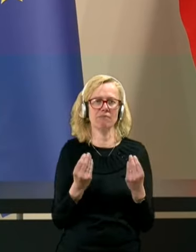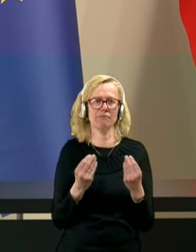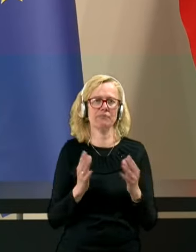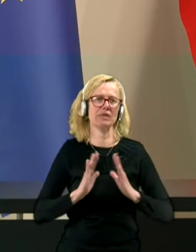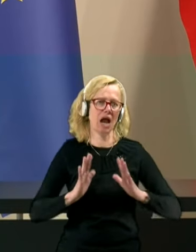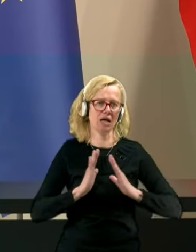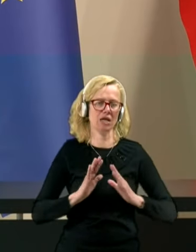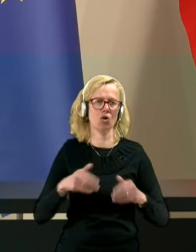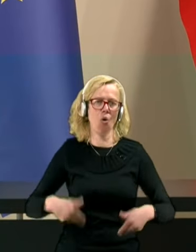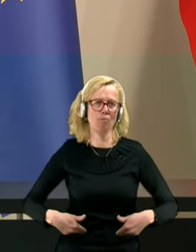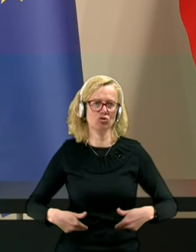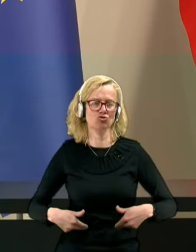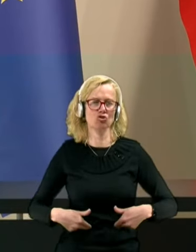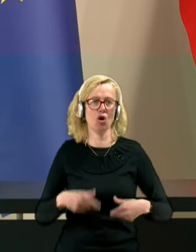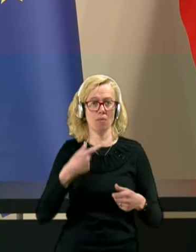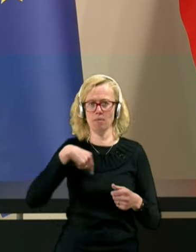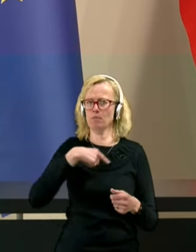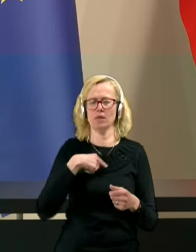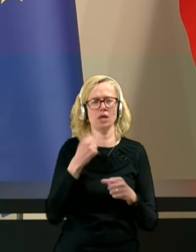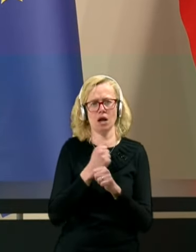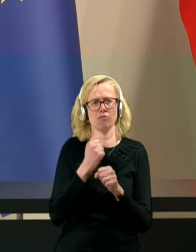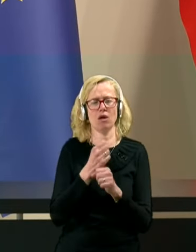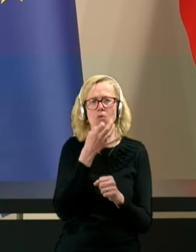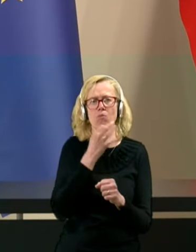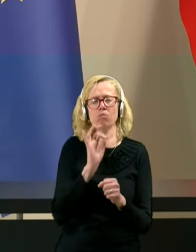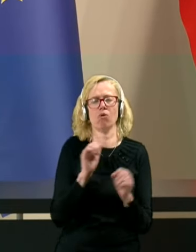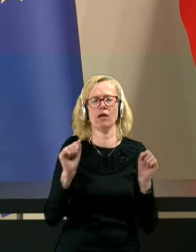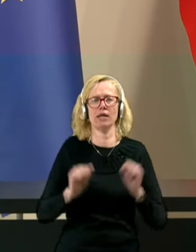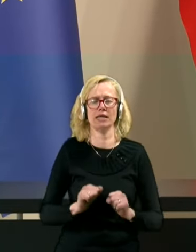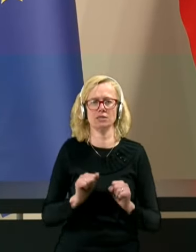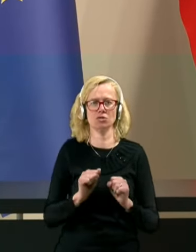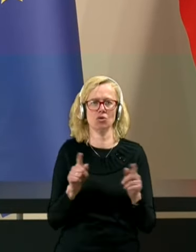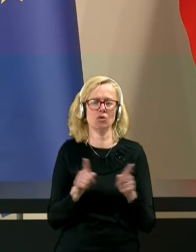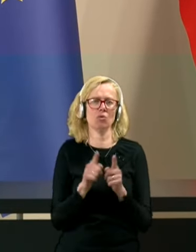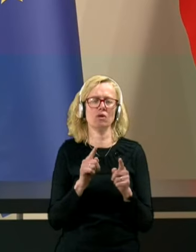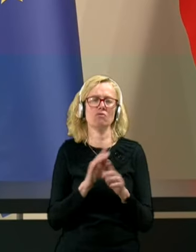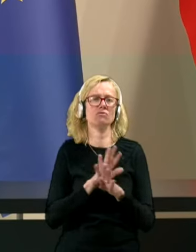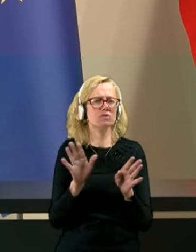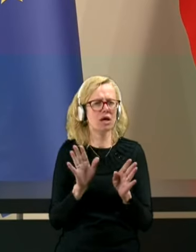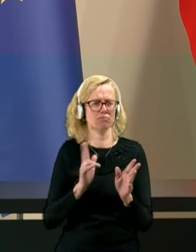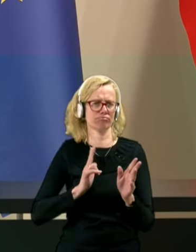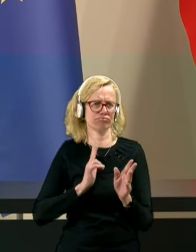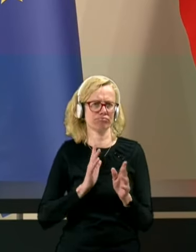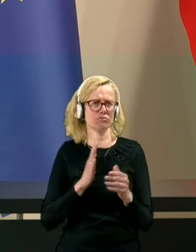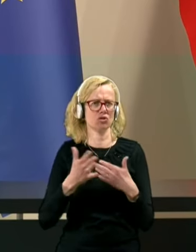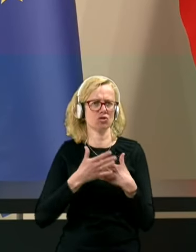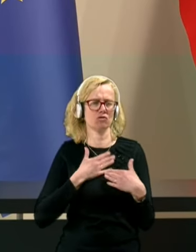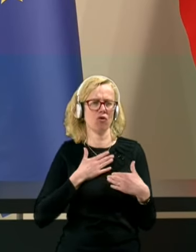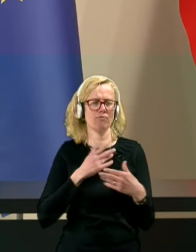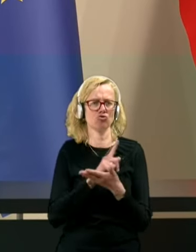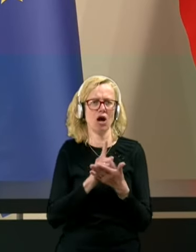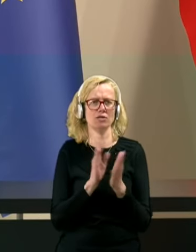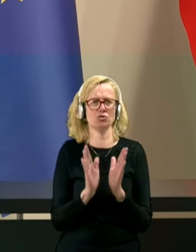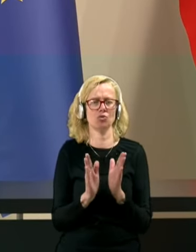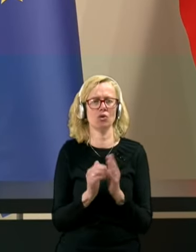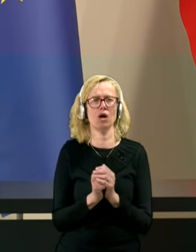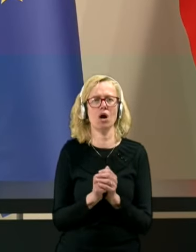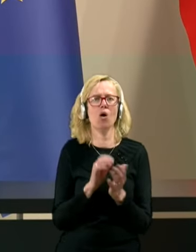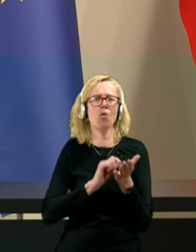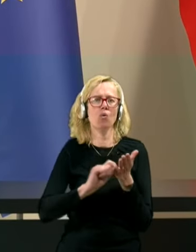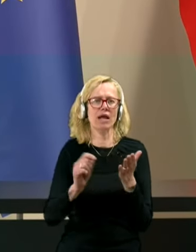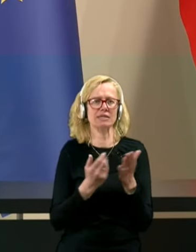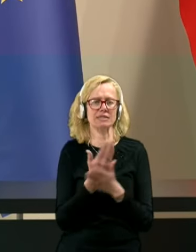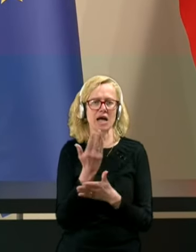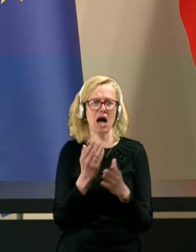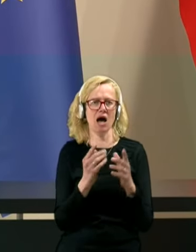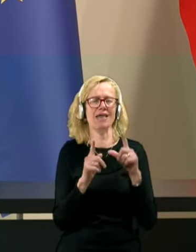Mi pač ravnamo bolj resno, tako da vse ob svojem času. Urad za demografijo bo